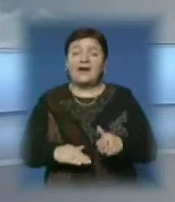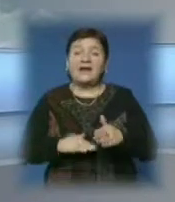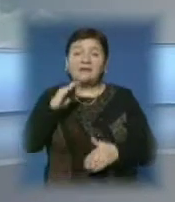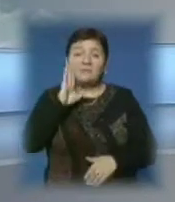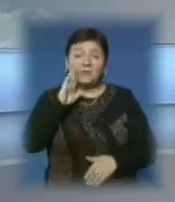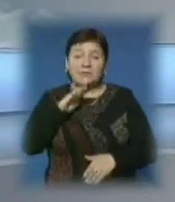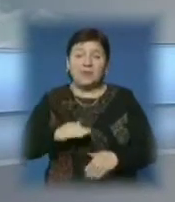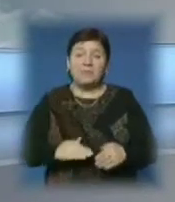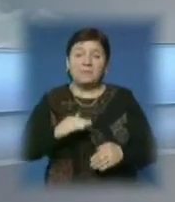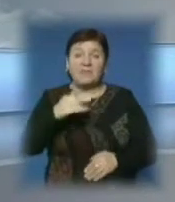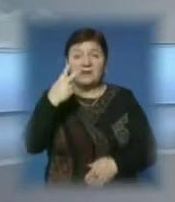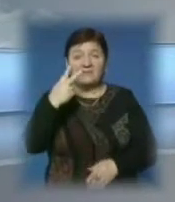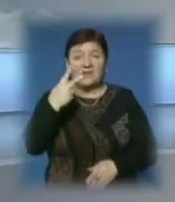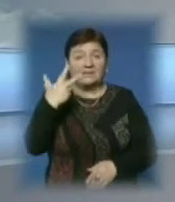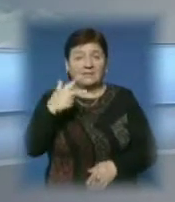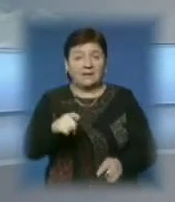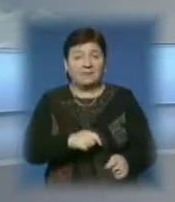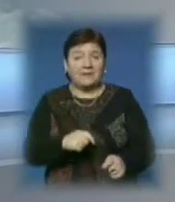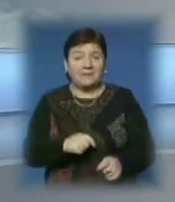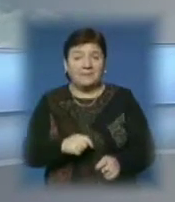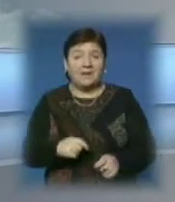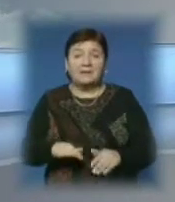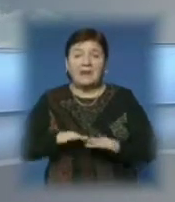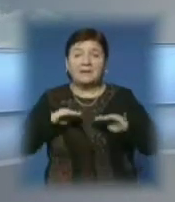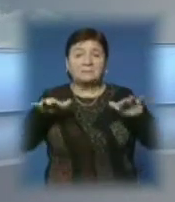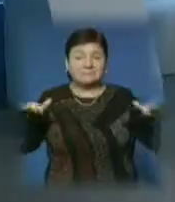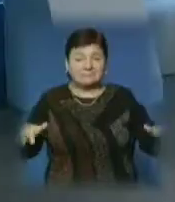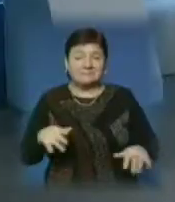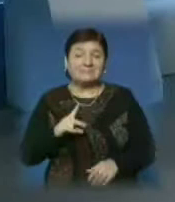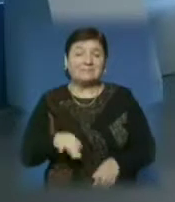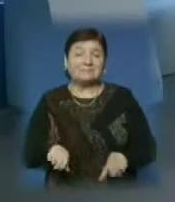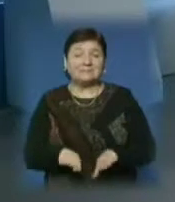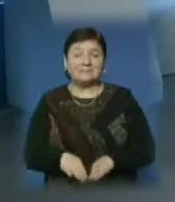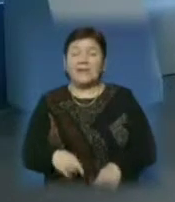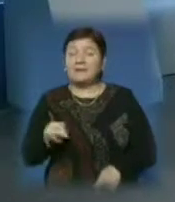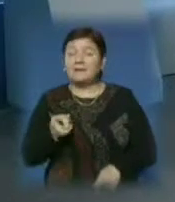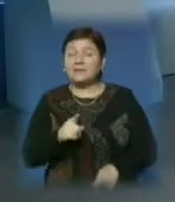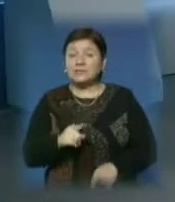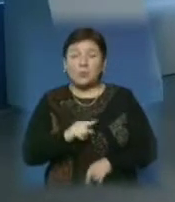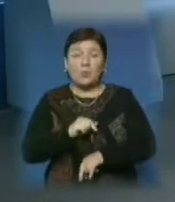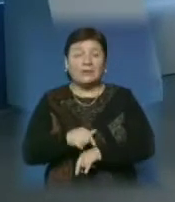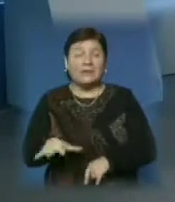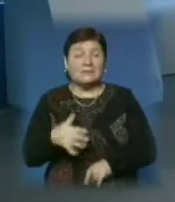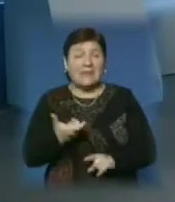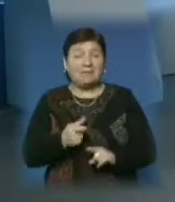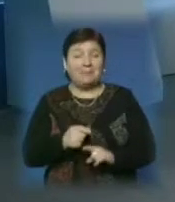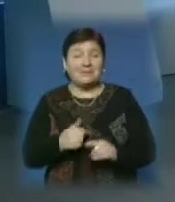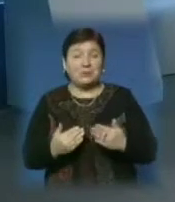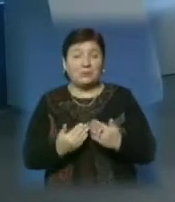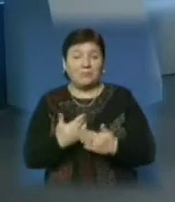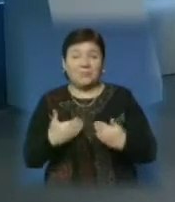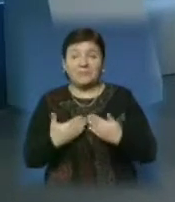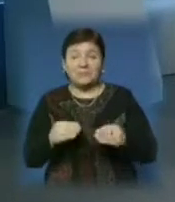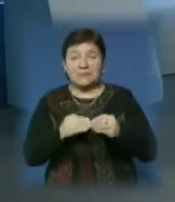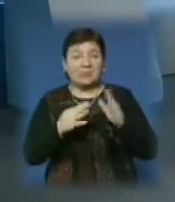як очікують, на 2-3 метри з початковим виходом води на заплаву. На цьогодні в нас все. Більше новин у випуску